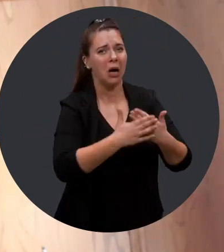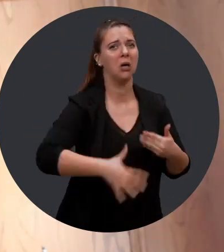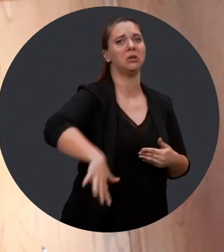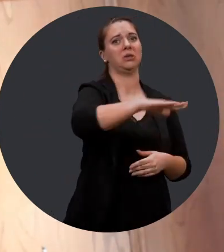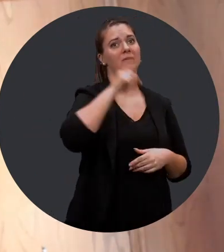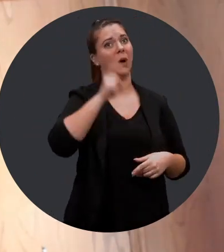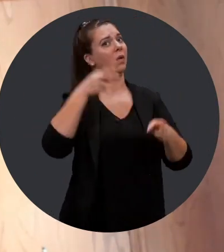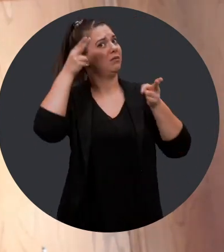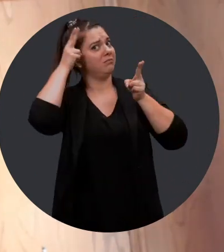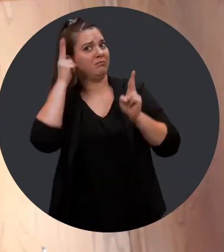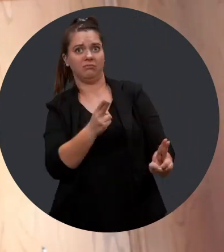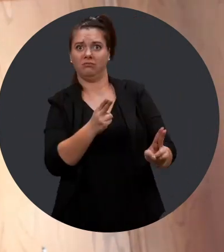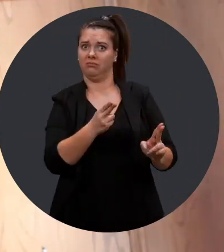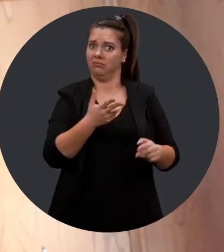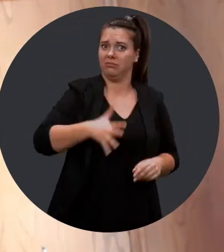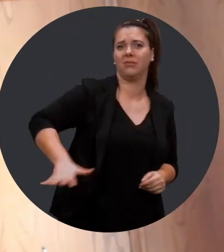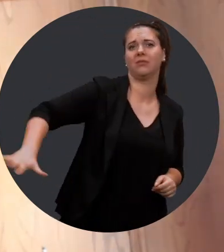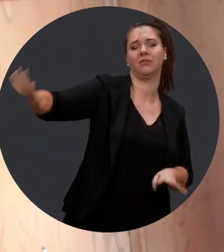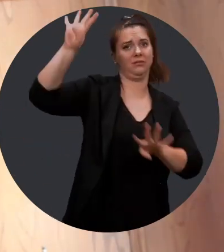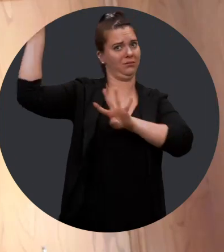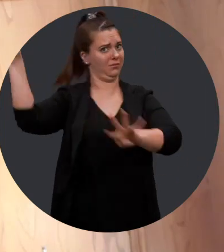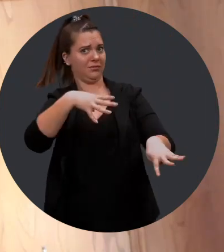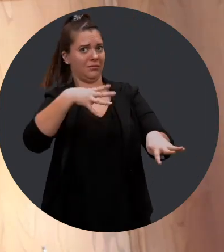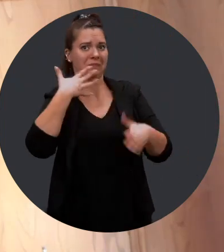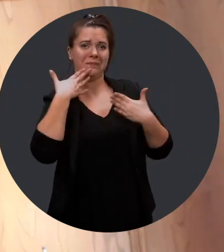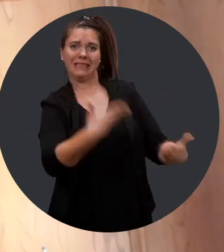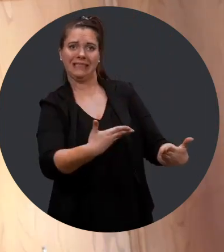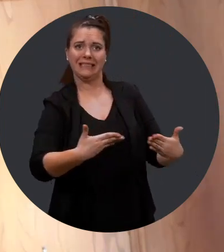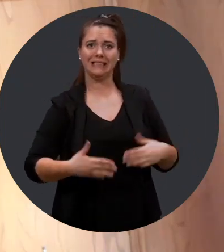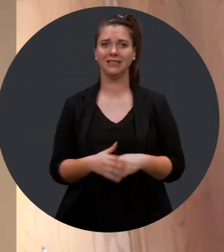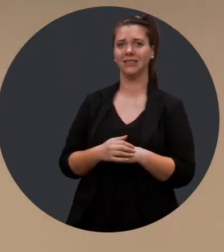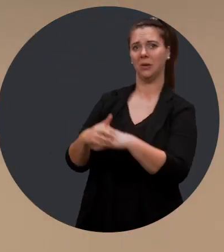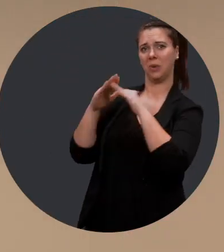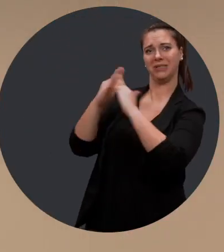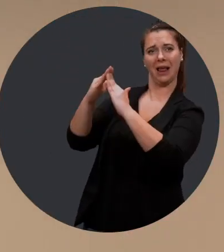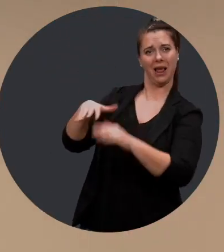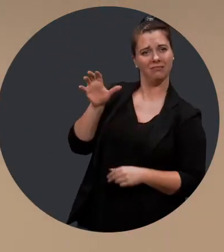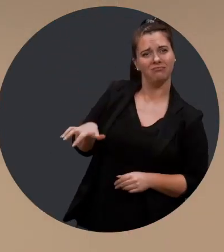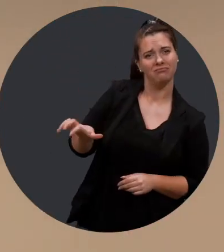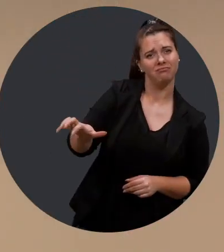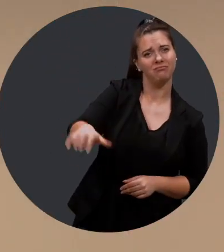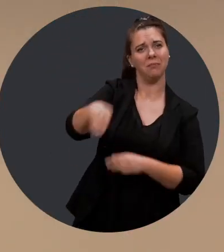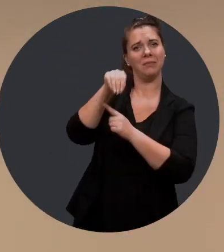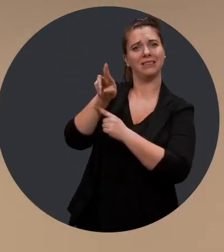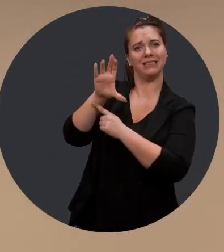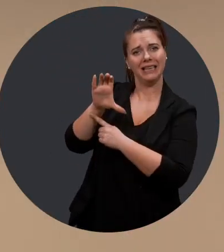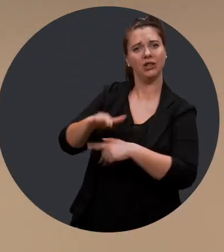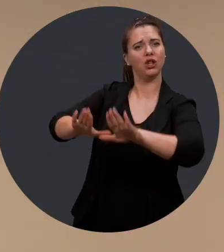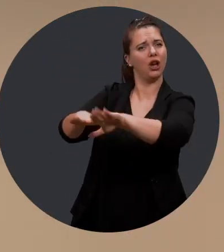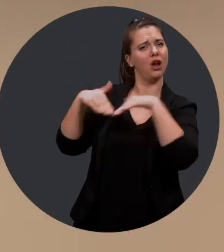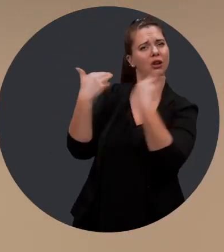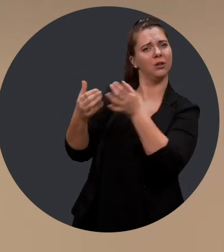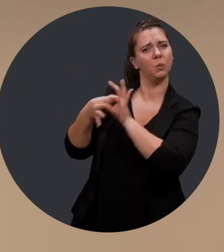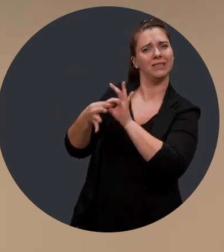familles et de leurs proches. Il faut les faire connaître du grand public et les remercier pour leur engagement. Les municipalités, les MRC et toutes les